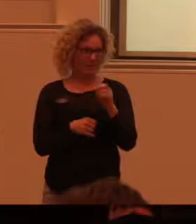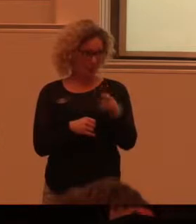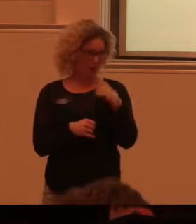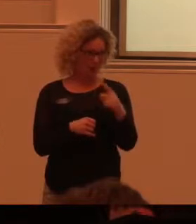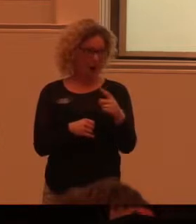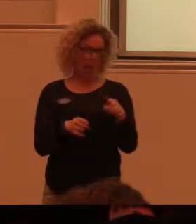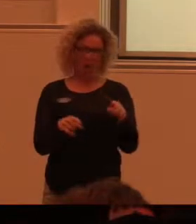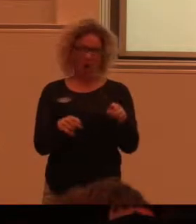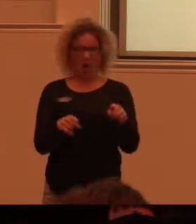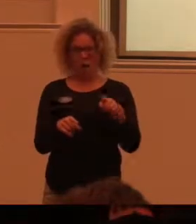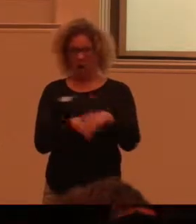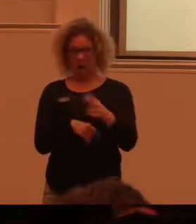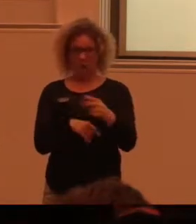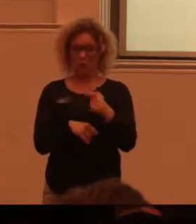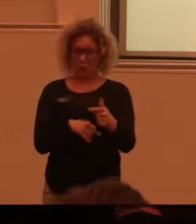Svensktextning.nu